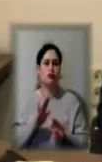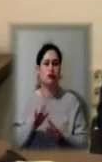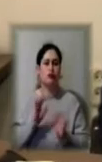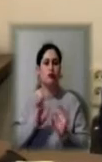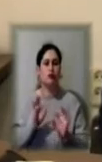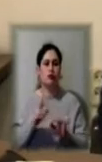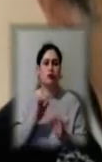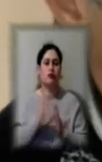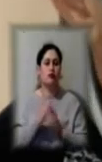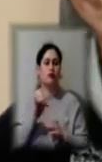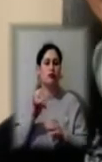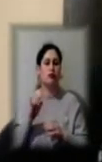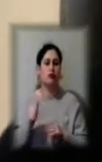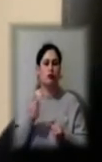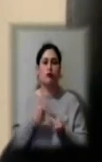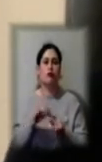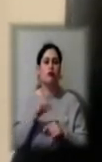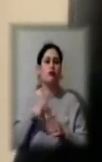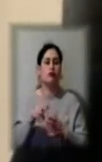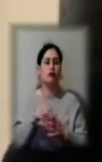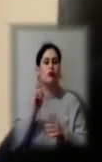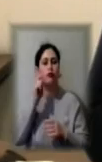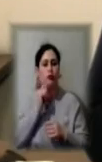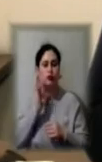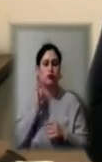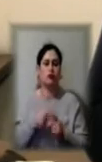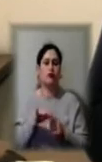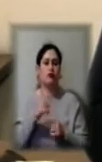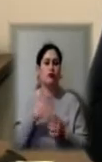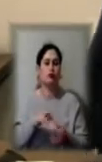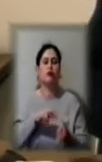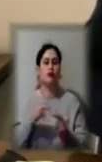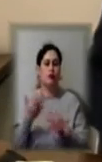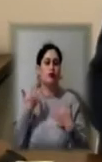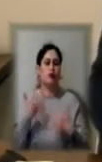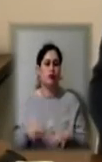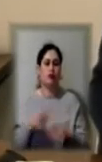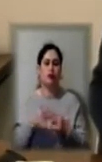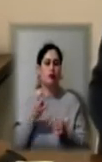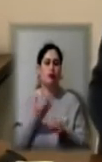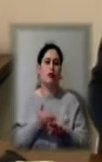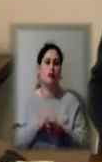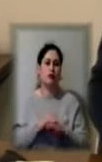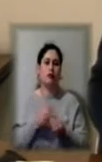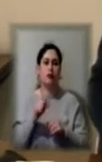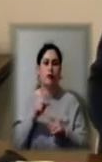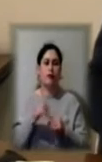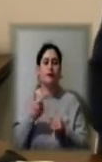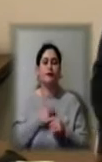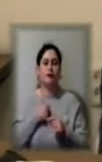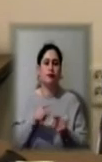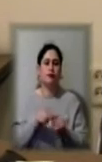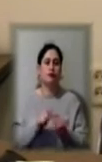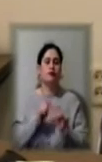Проте в прокат п'єса вийде українською. Її вже переклали. Не складно з одного боку, але ми ж для себе теж відкриваємо якісь речі